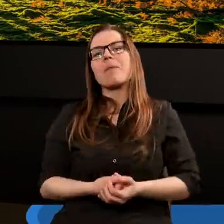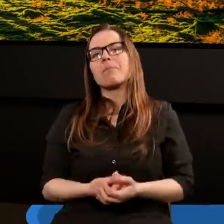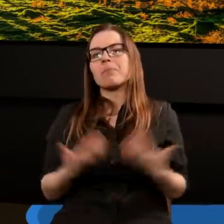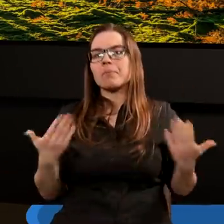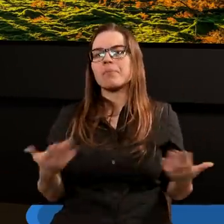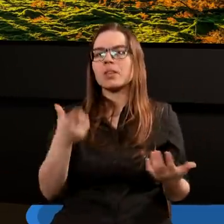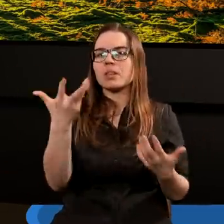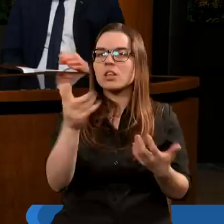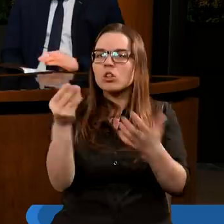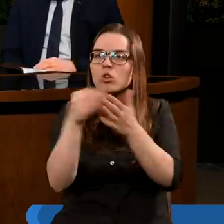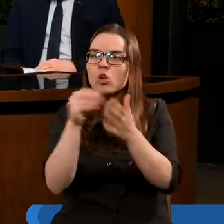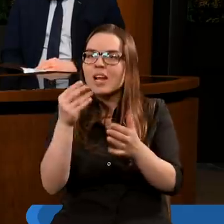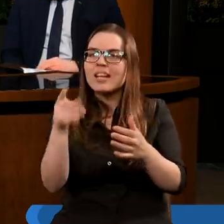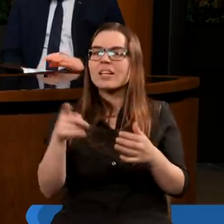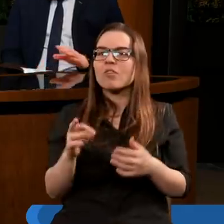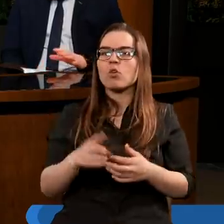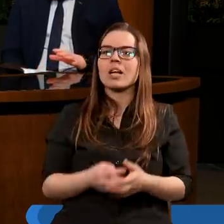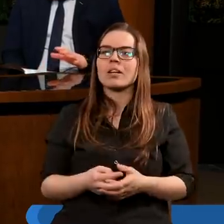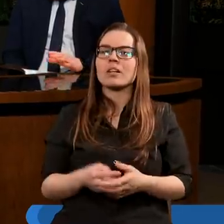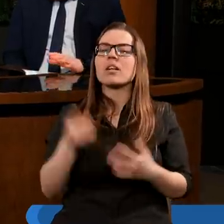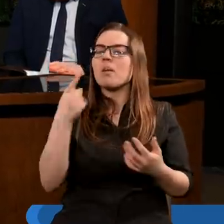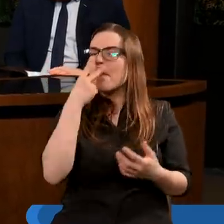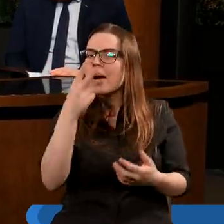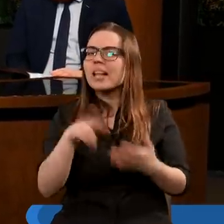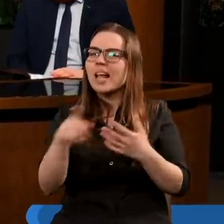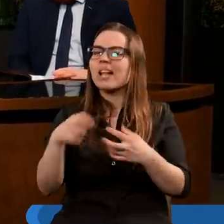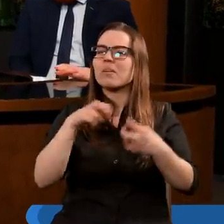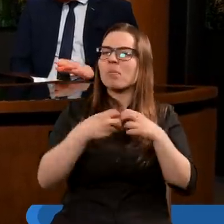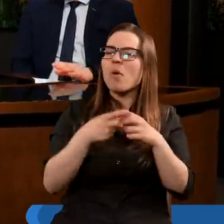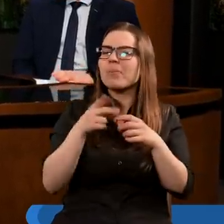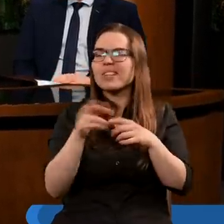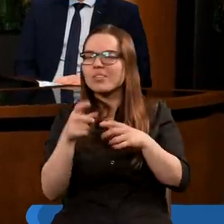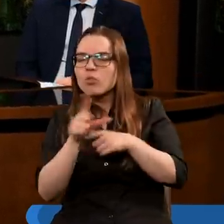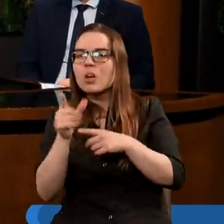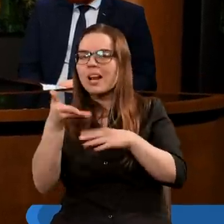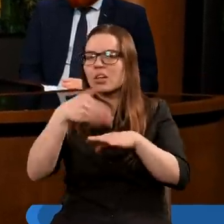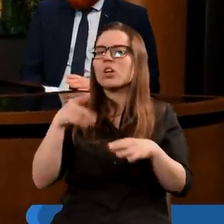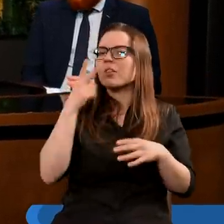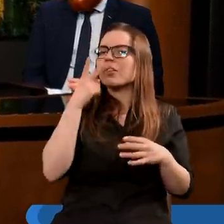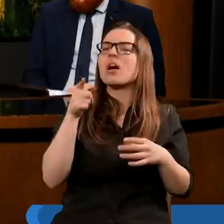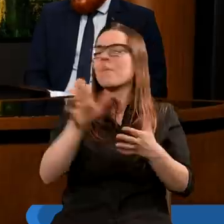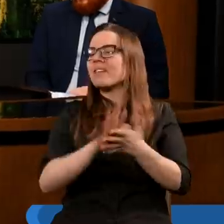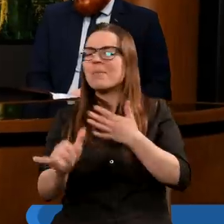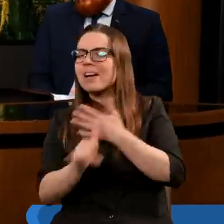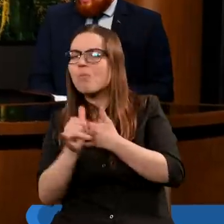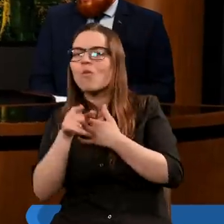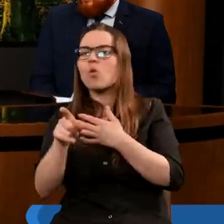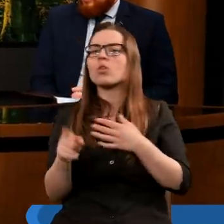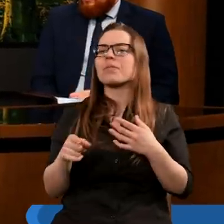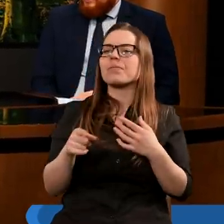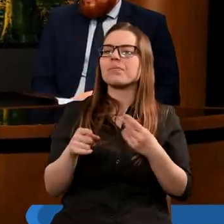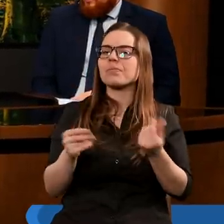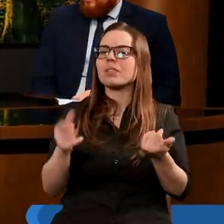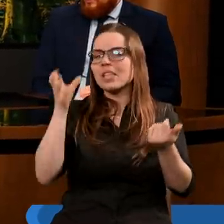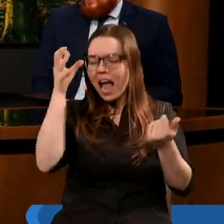Wojtku, chciałeś jeszcze coś dodać? Przecież kiedy patrzymy na ten fragment dwunasty, zwłaszcza z drugą część, widzimy, że nie z powodu też autor